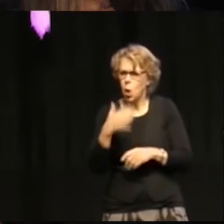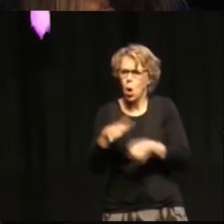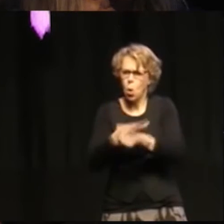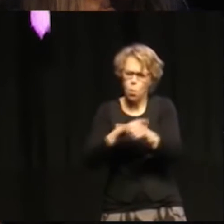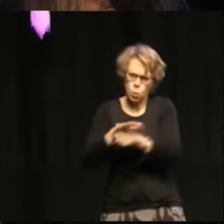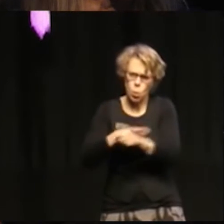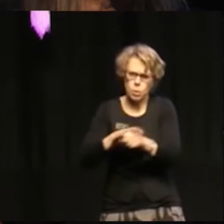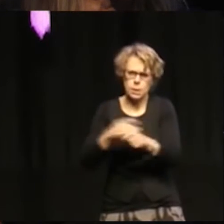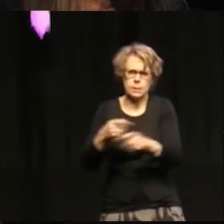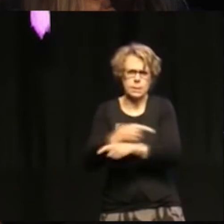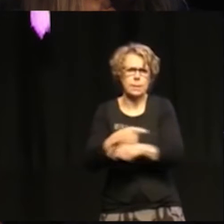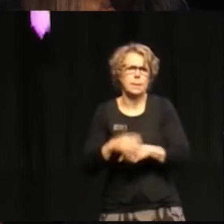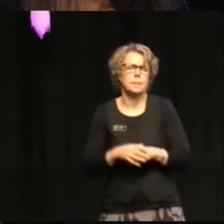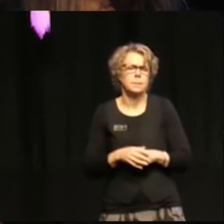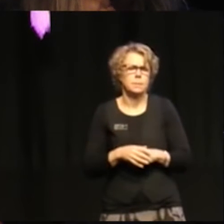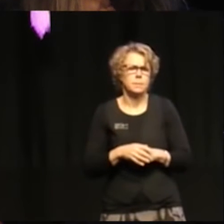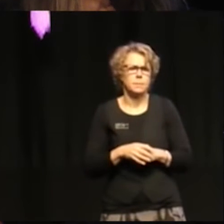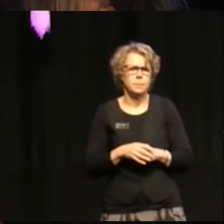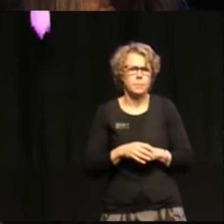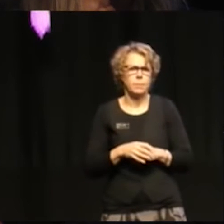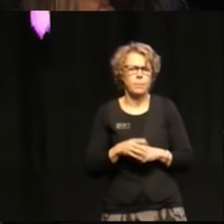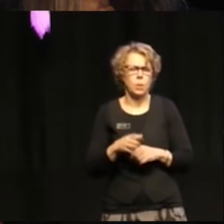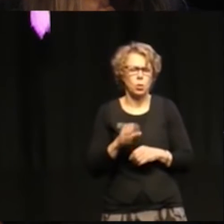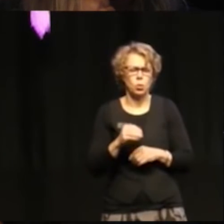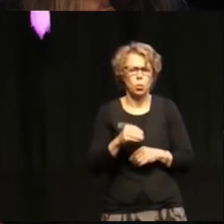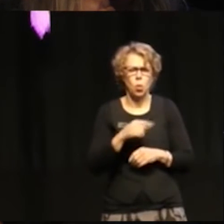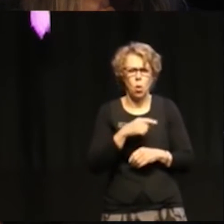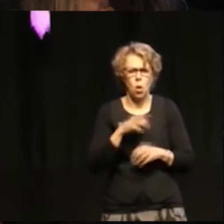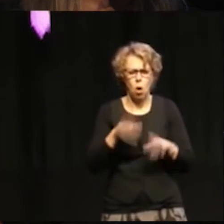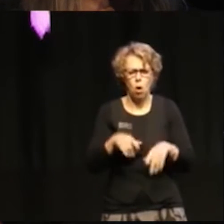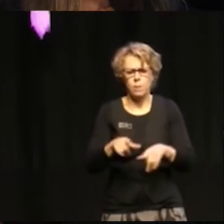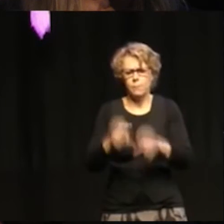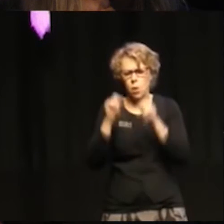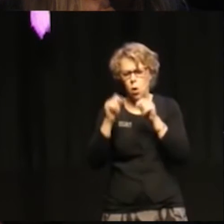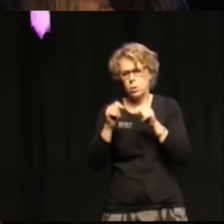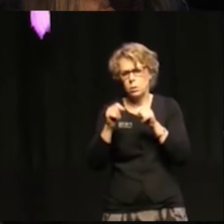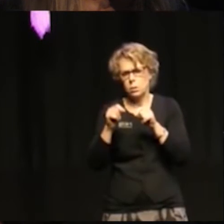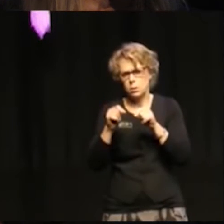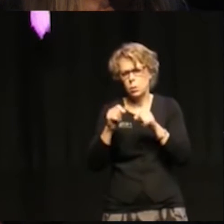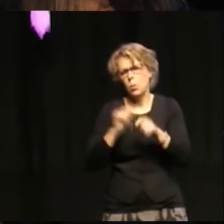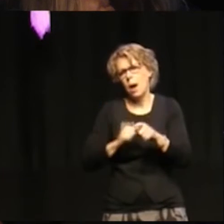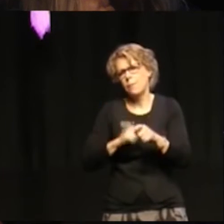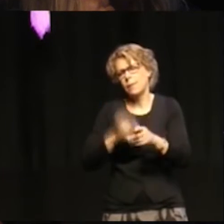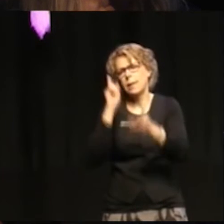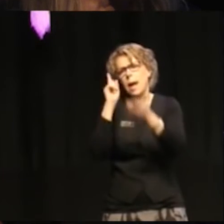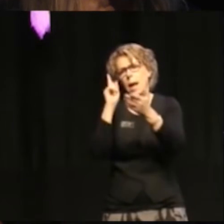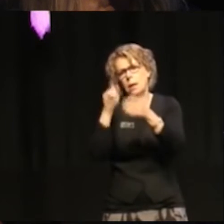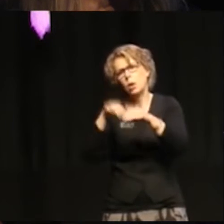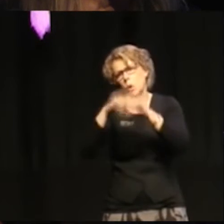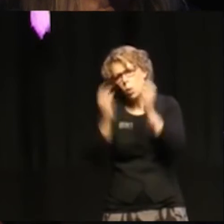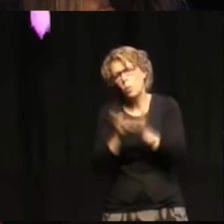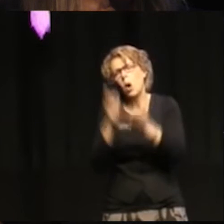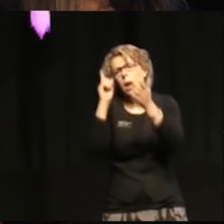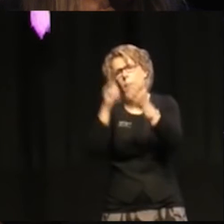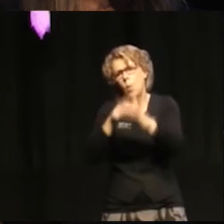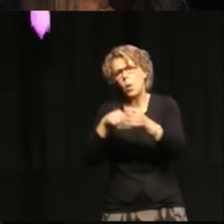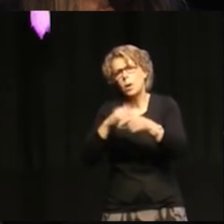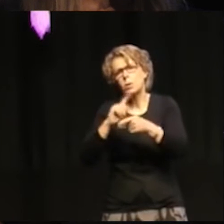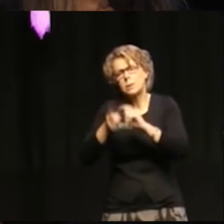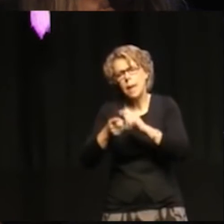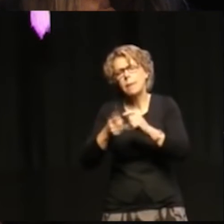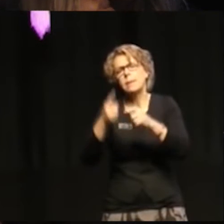då har man valt att ta de globala målen och bryta ner dem oerhört